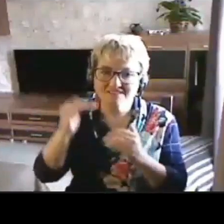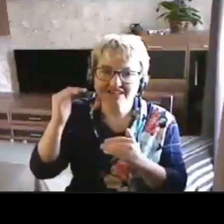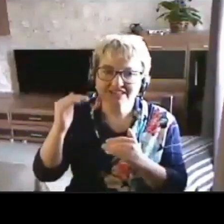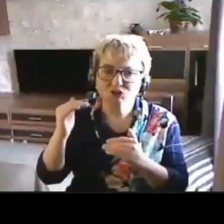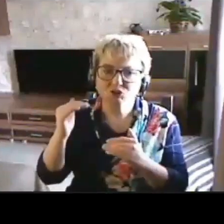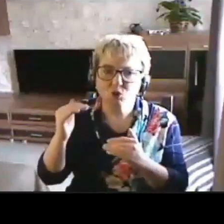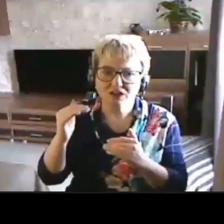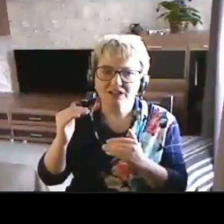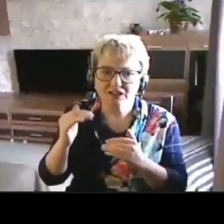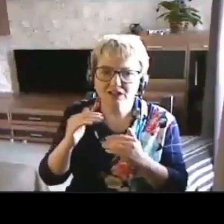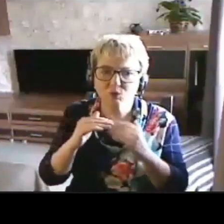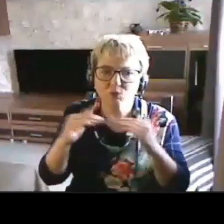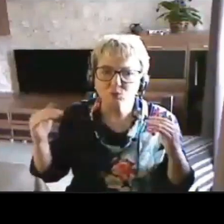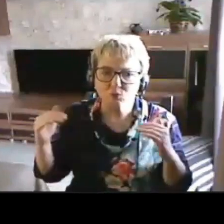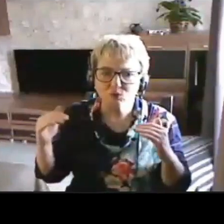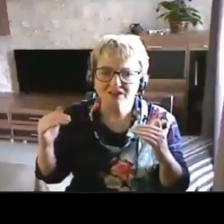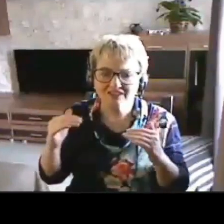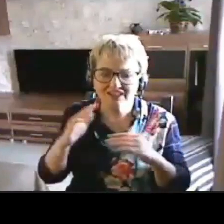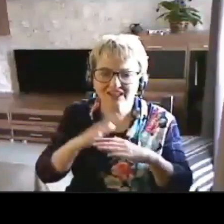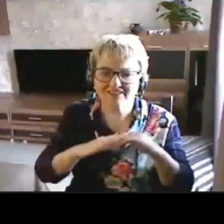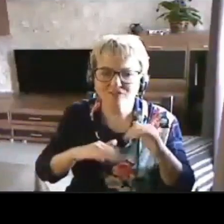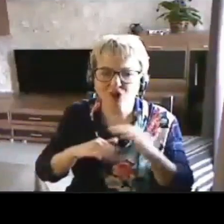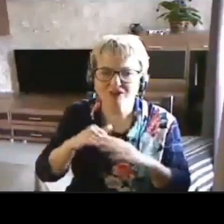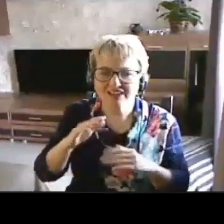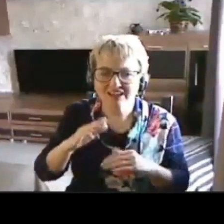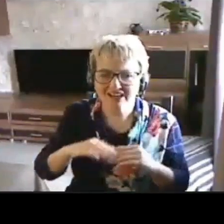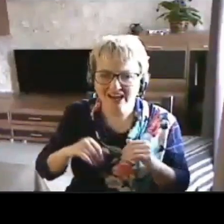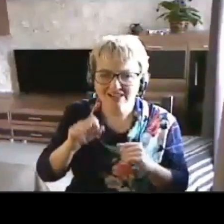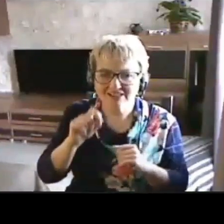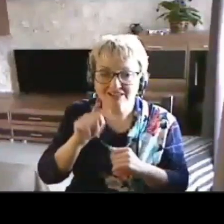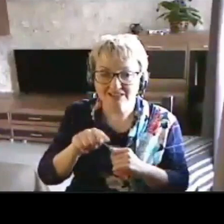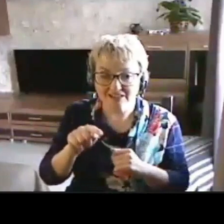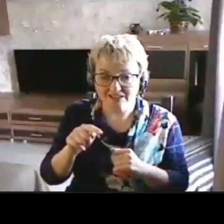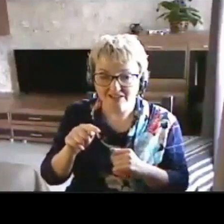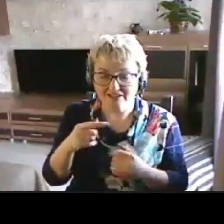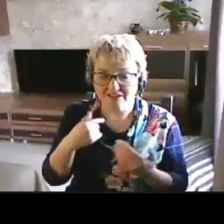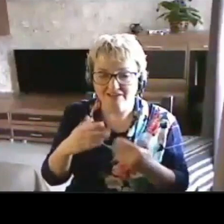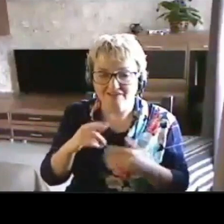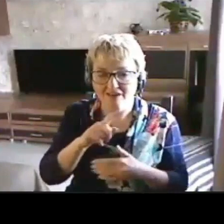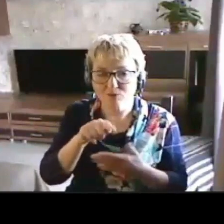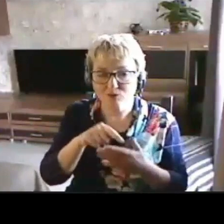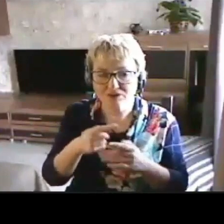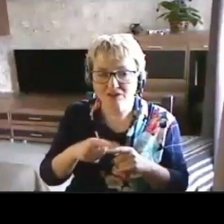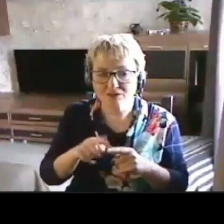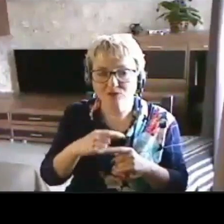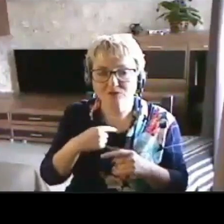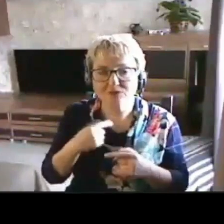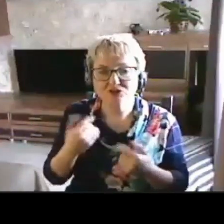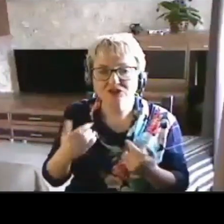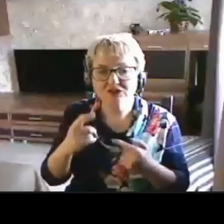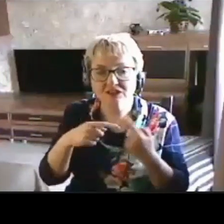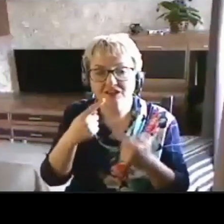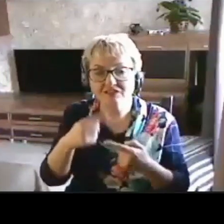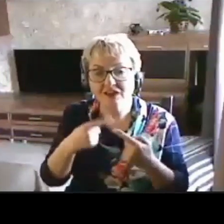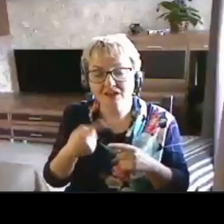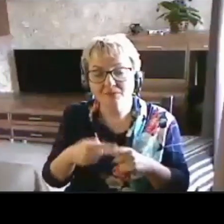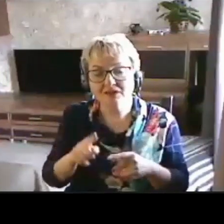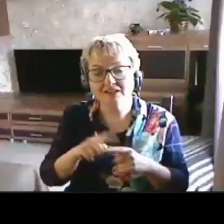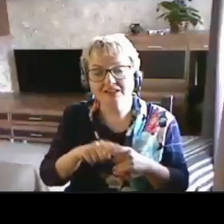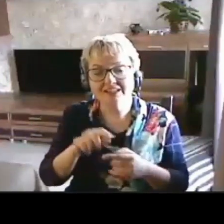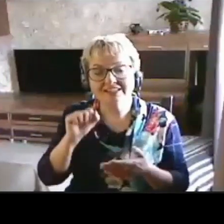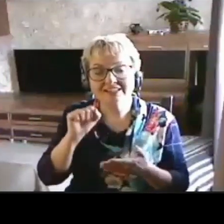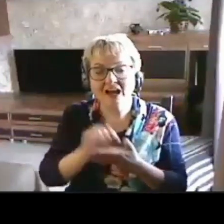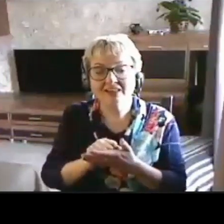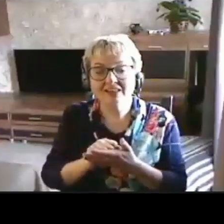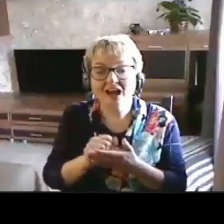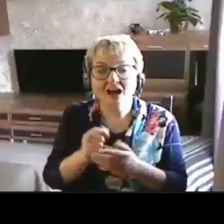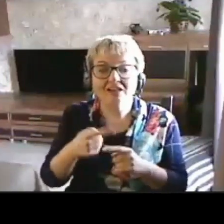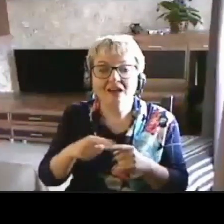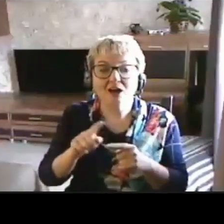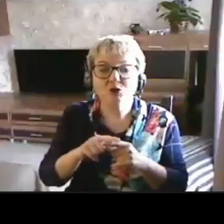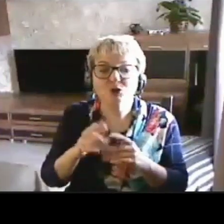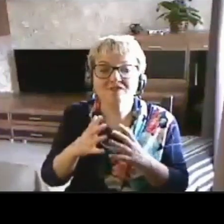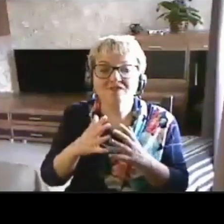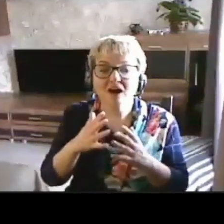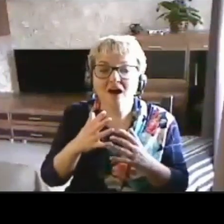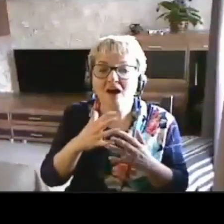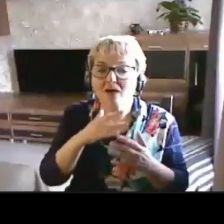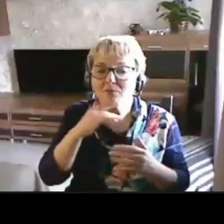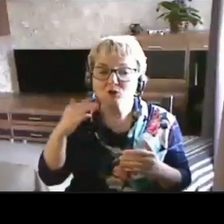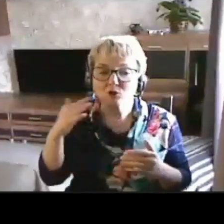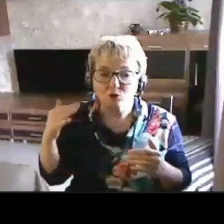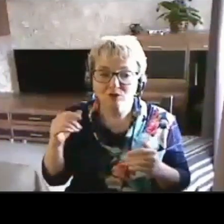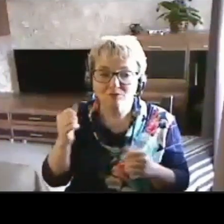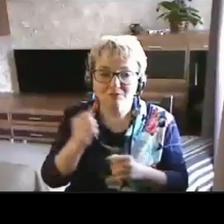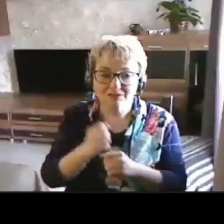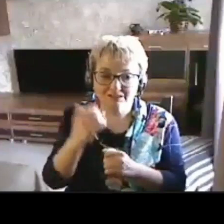уровнем квалификации в тех вопросах, о которых вот мы сейчас говорим. Это стандарт, который во многом делали